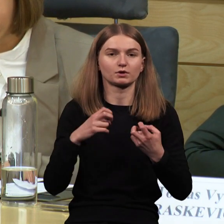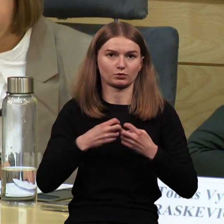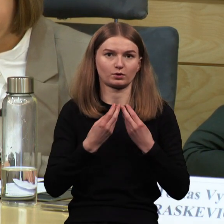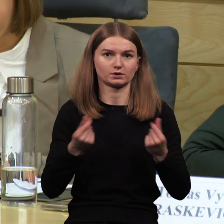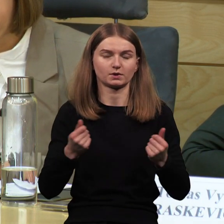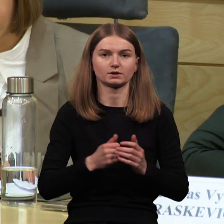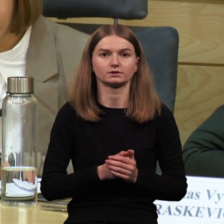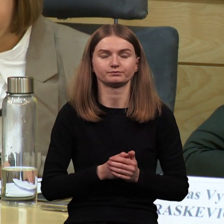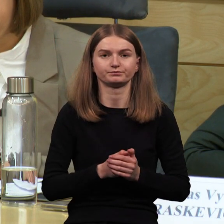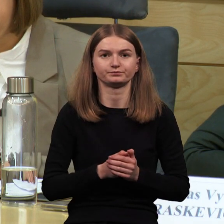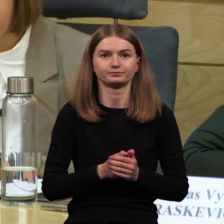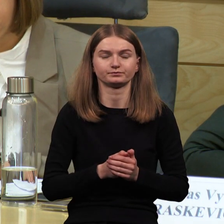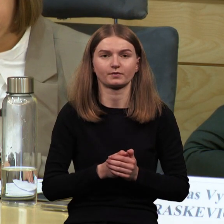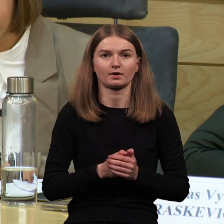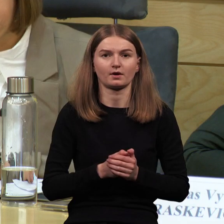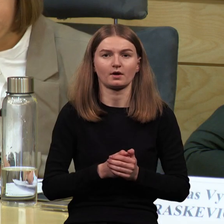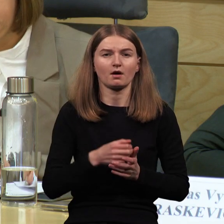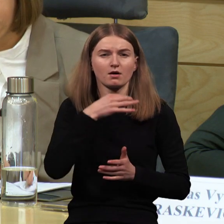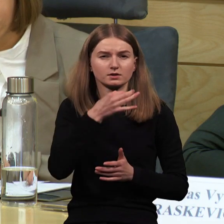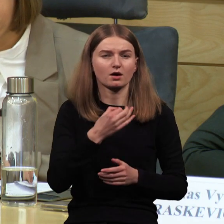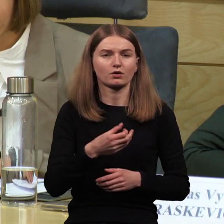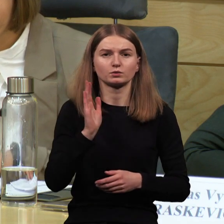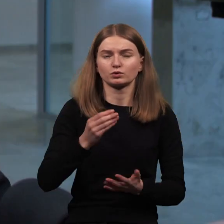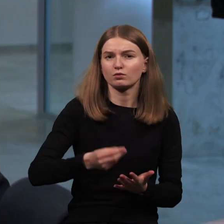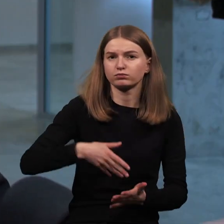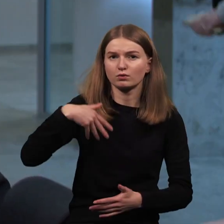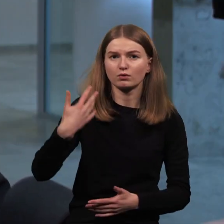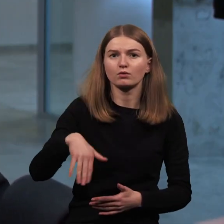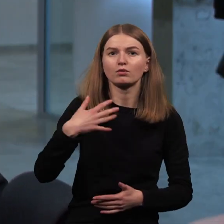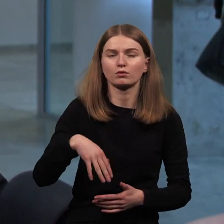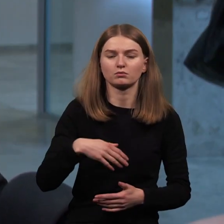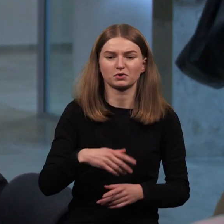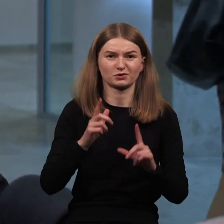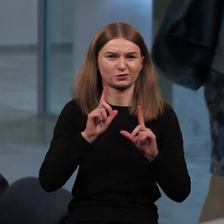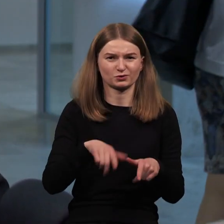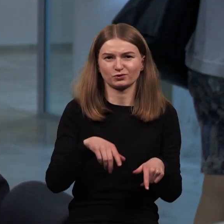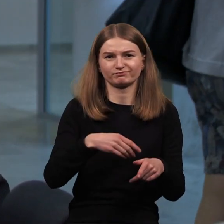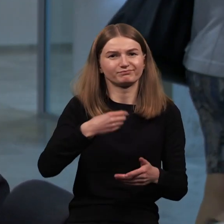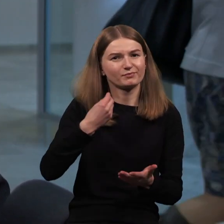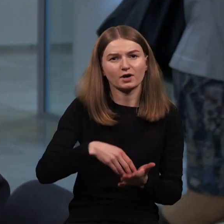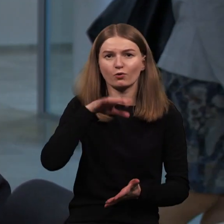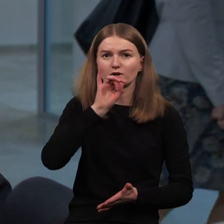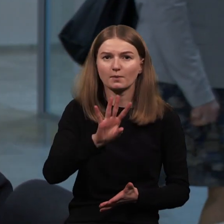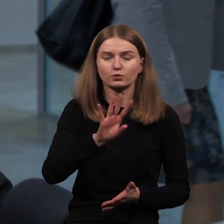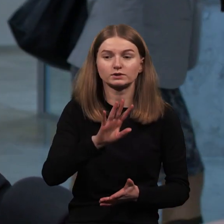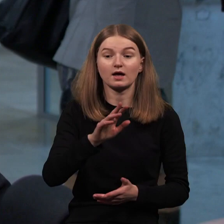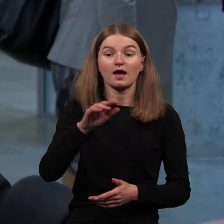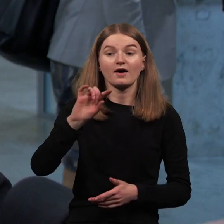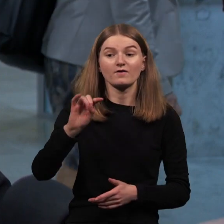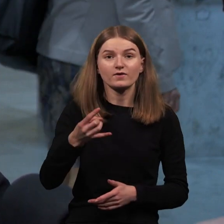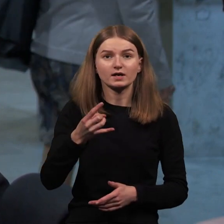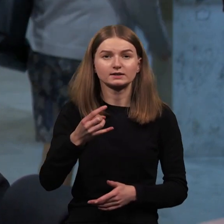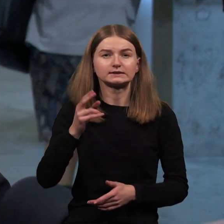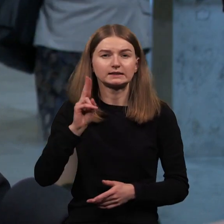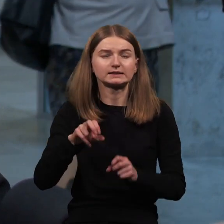Kaštai, apie kurios kalbama, liktai tai būtų labai didelina, nėra tai kosminiai kaštai. Vaikas su specialiais įsugdimo poreikais nukreipiasi į mokyklą, kita